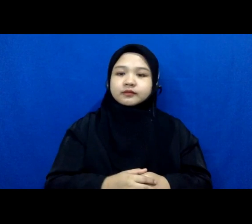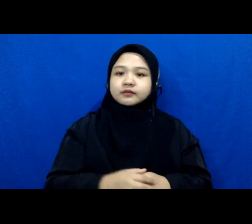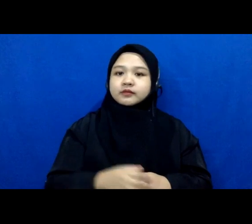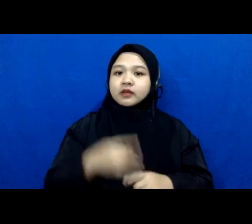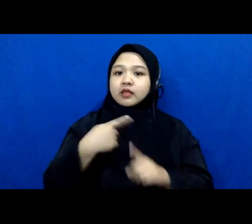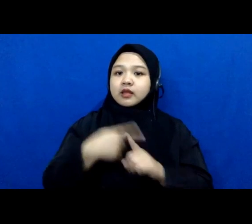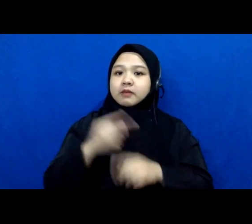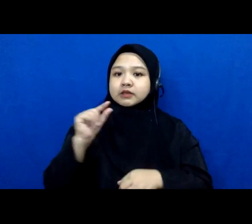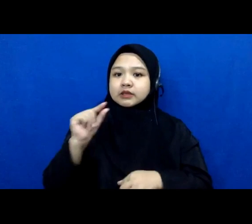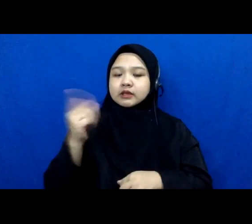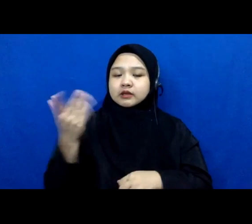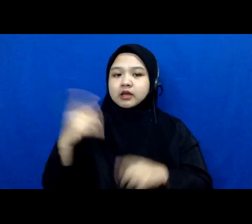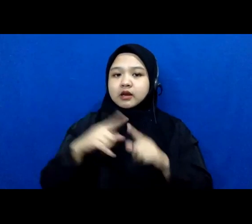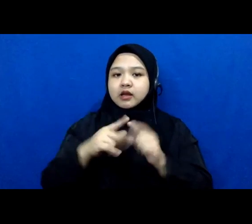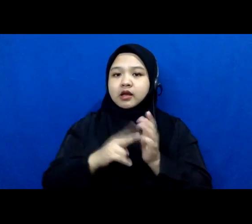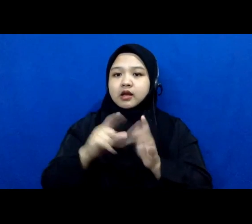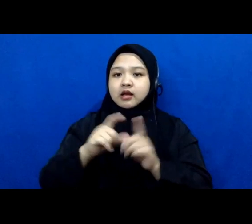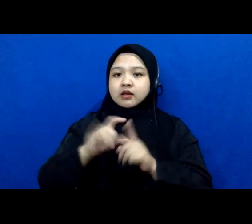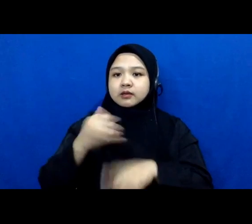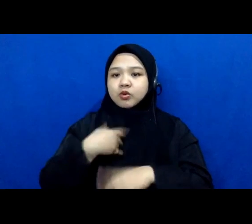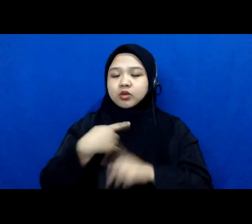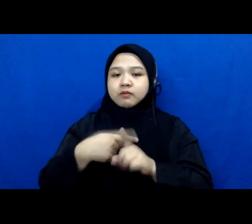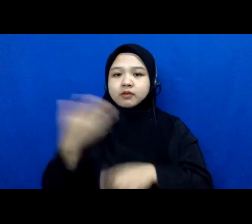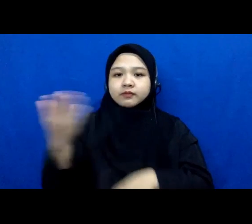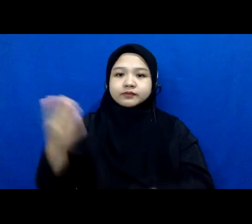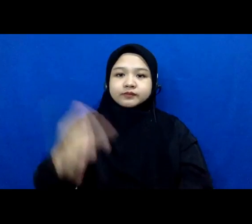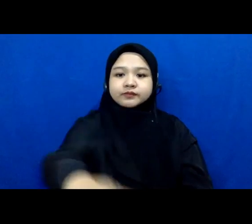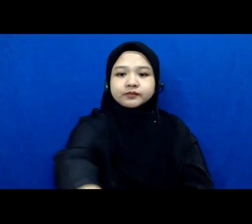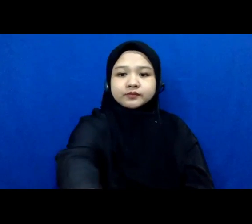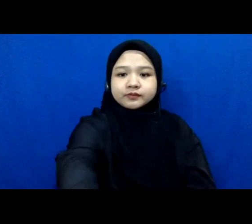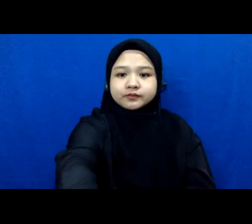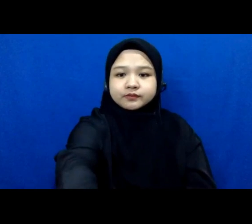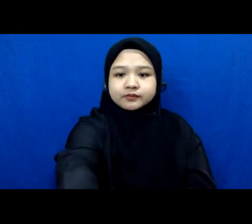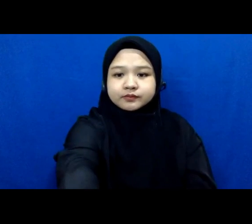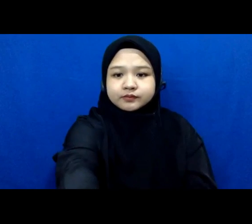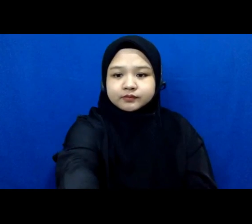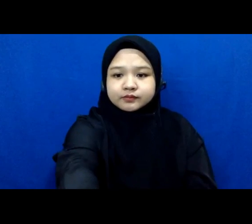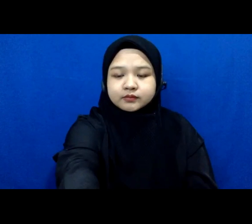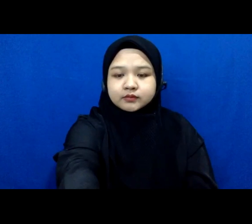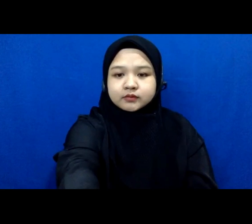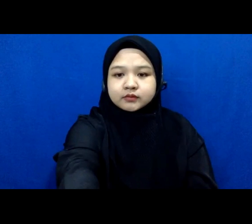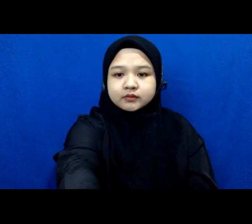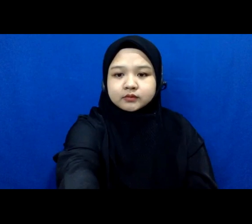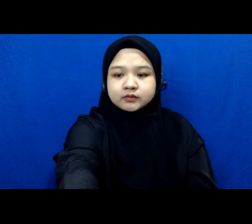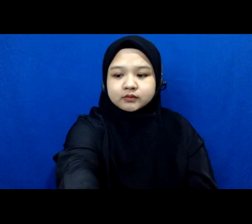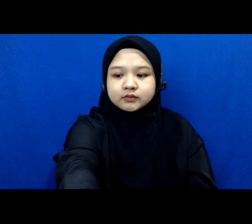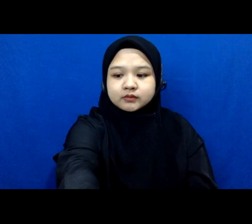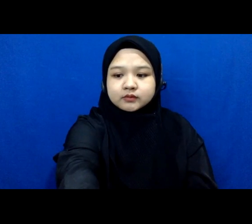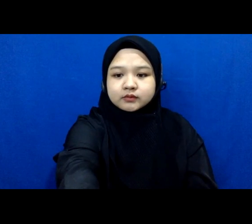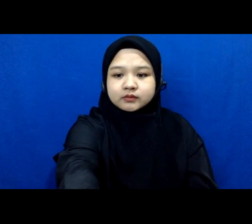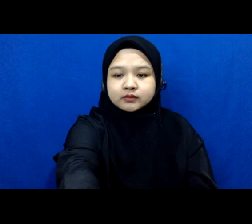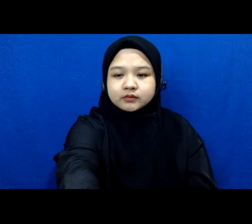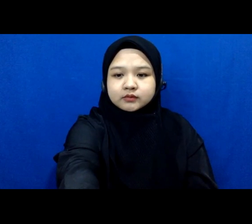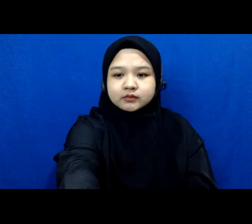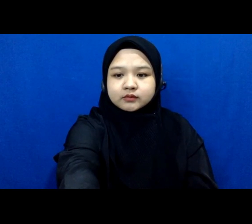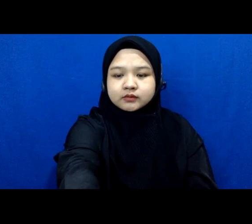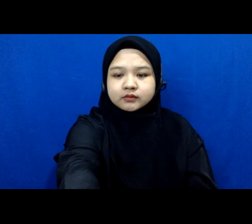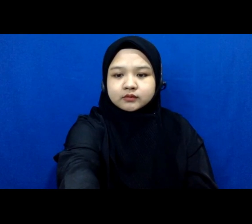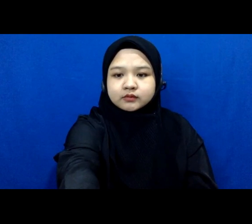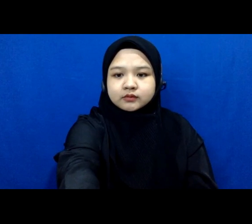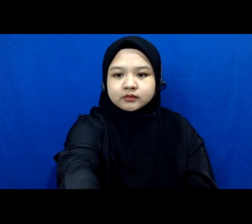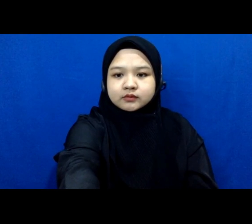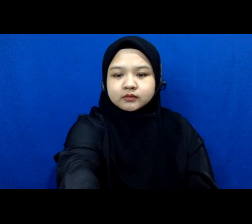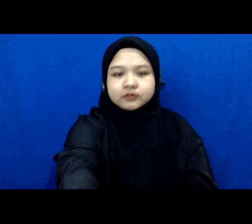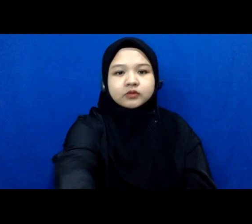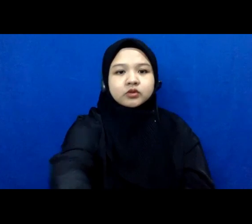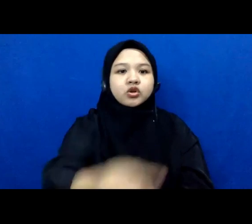boleh silahkan tadi yang dari Pak Jirin ya untuk soal